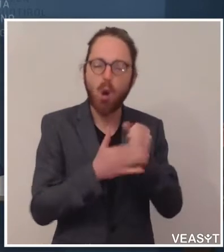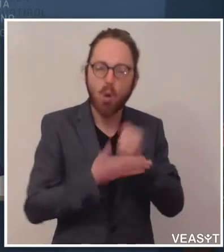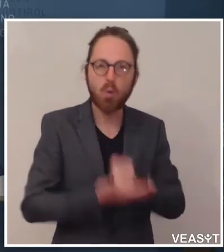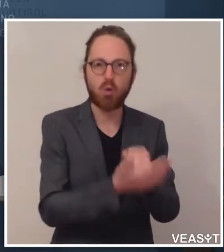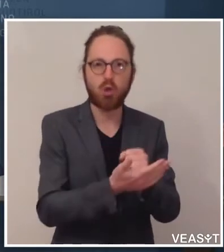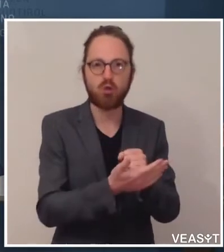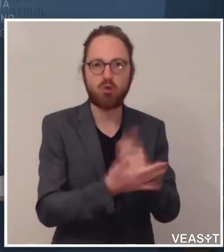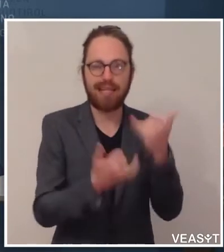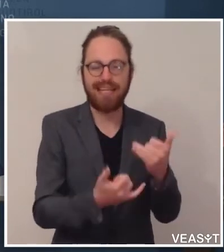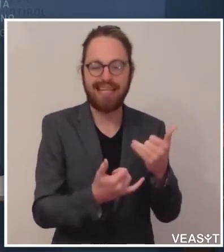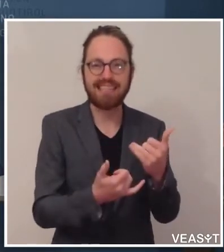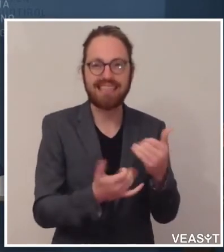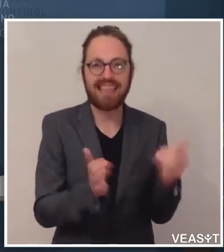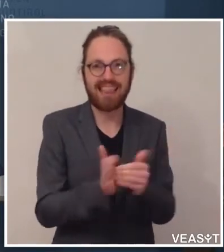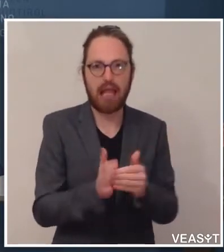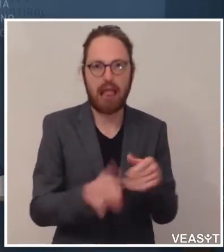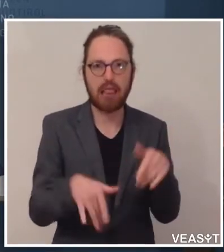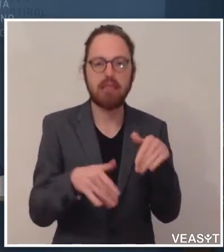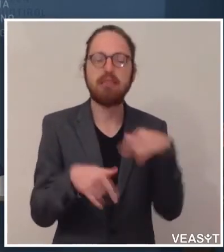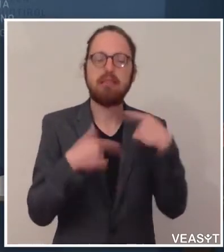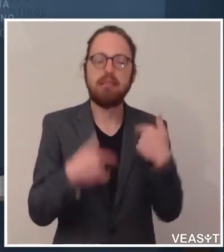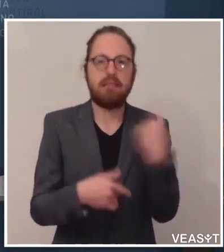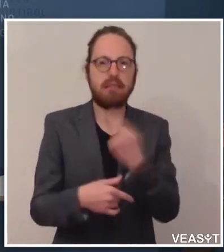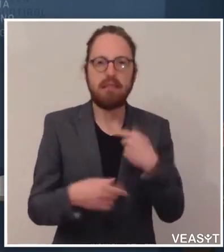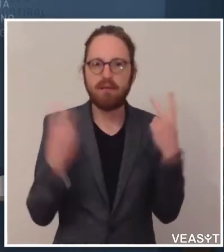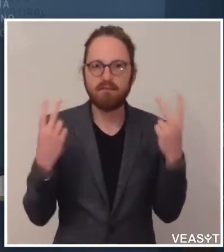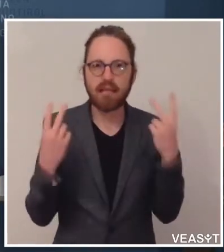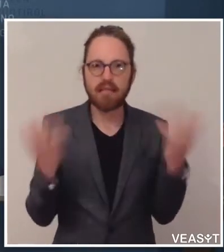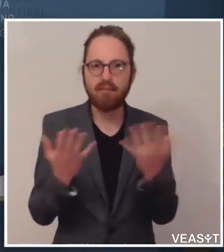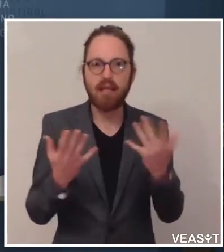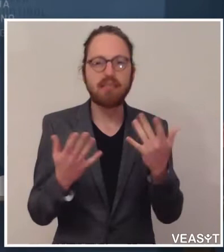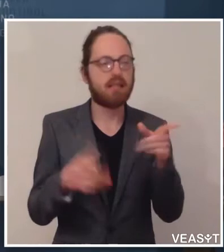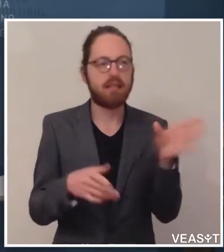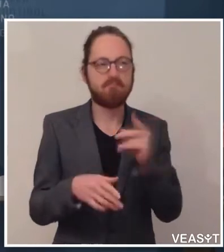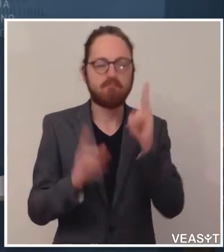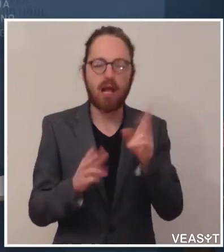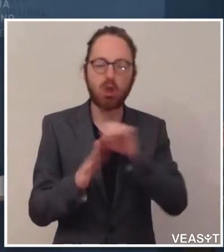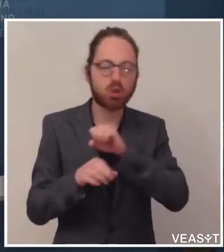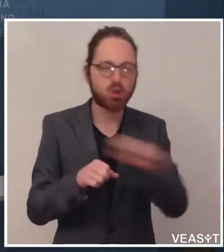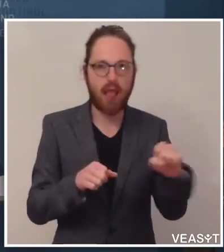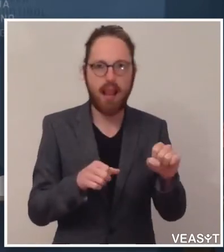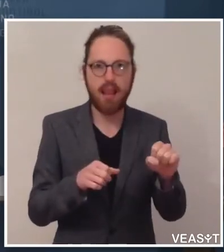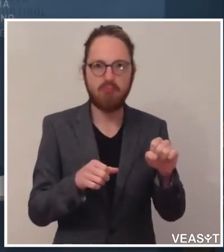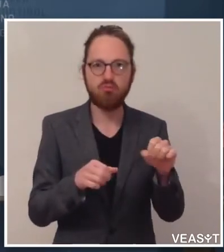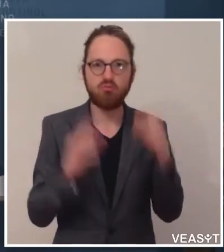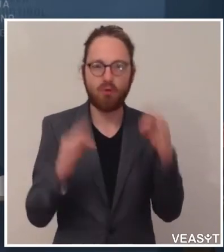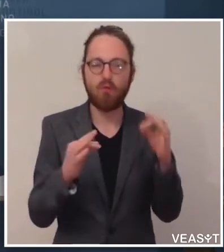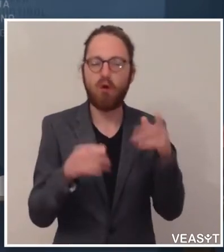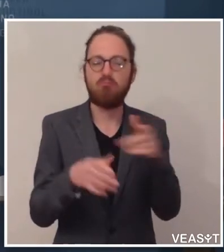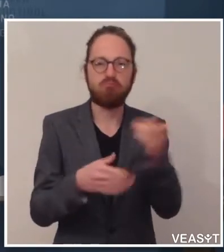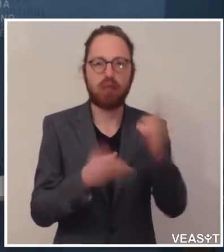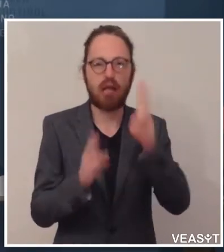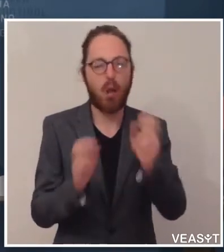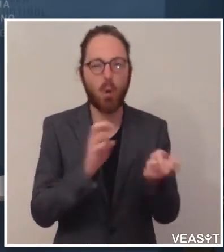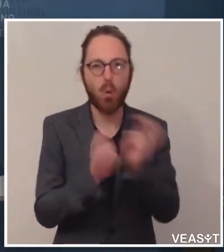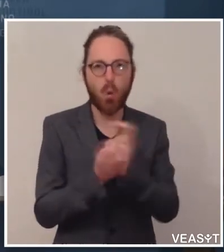brauchen. Uns war es wichtig, dass das unbürokratisch und auch schnell dann auch umgesetzt werden kann.